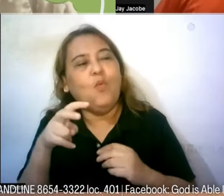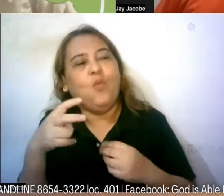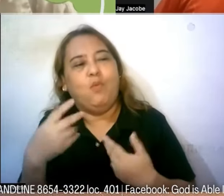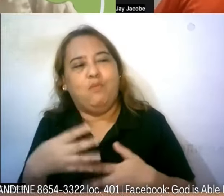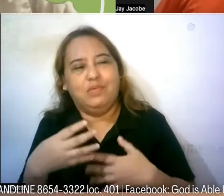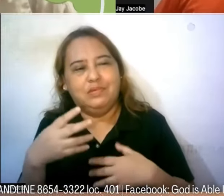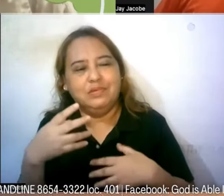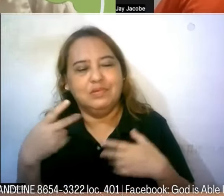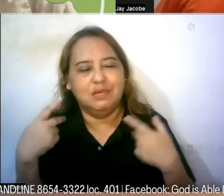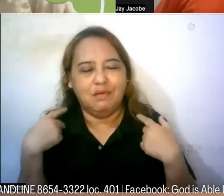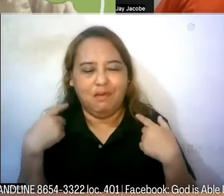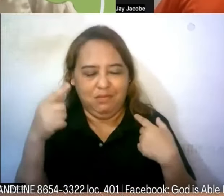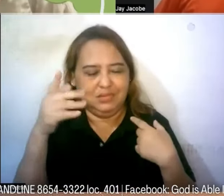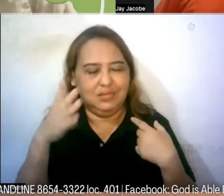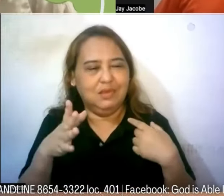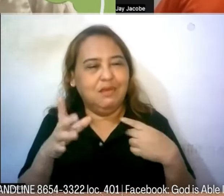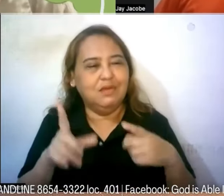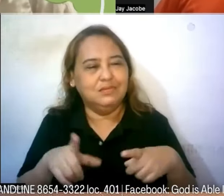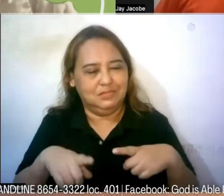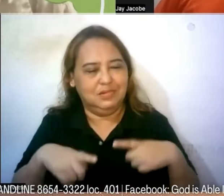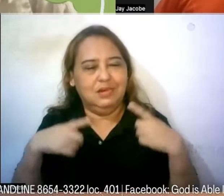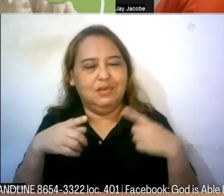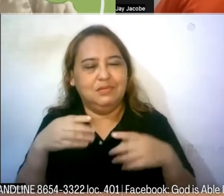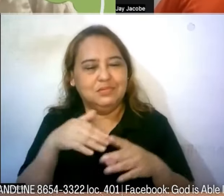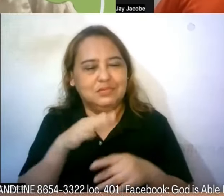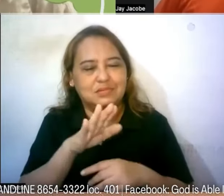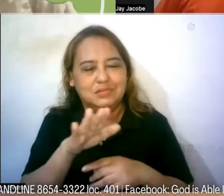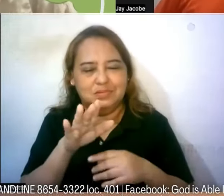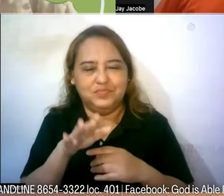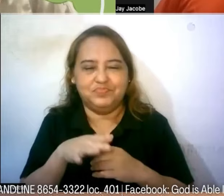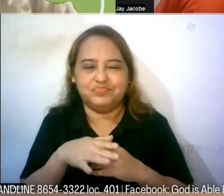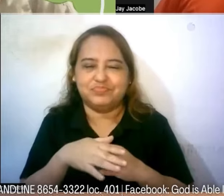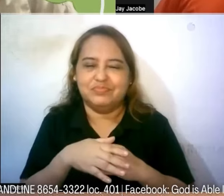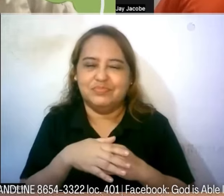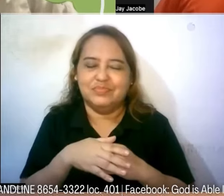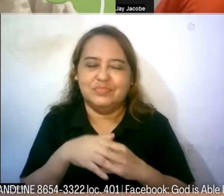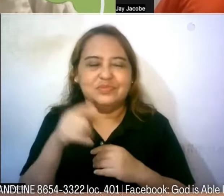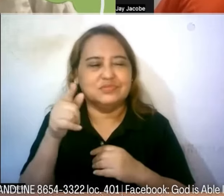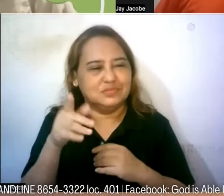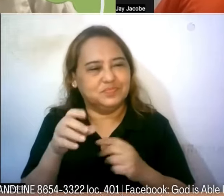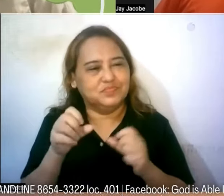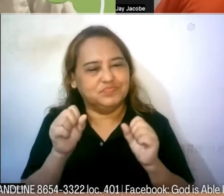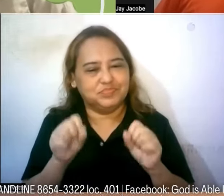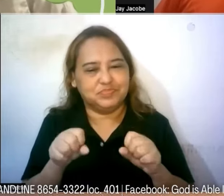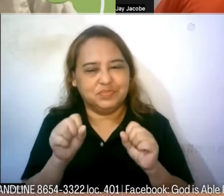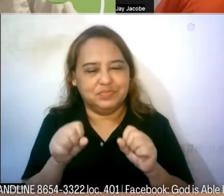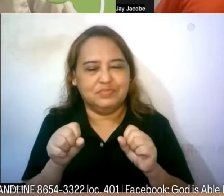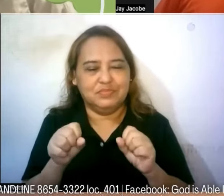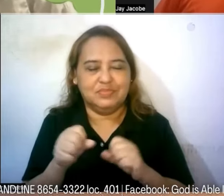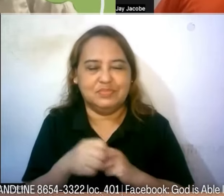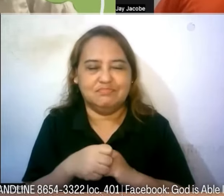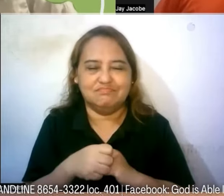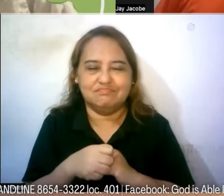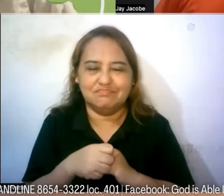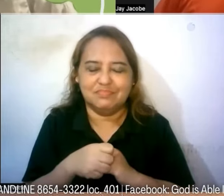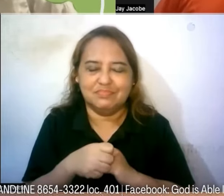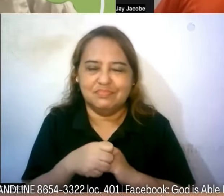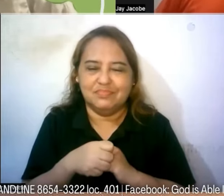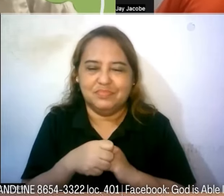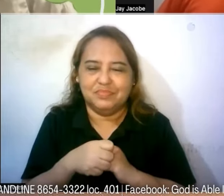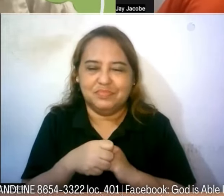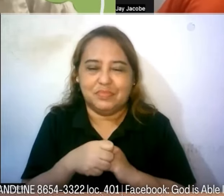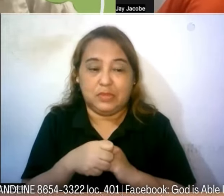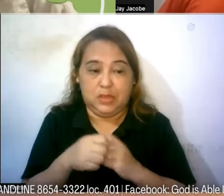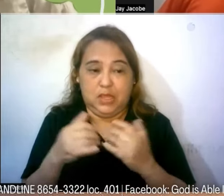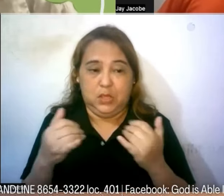at may Diyos na may ginagawa kahit po sa mga lambak ng buhay natin God is able kalakasan to ng church alam nyo mga kagapay sa